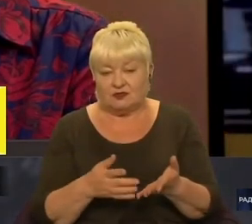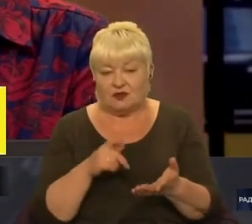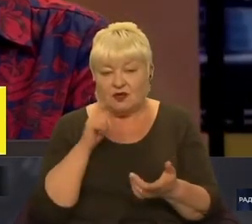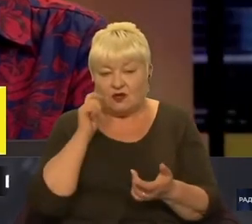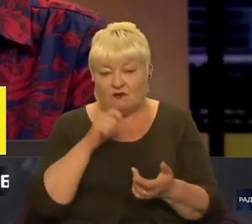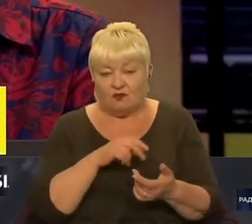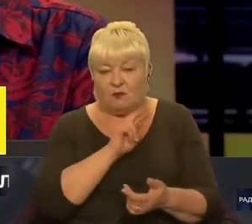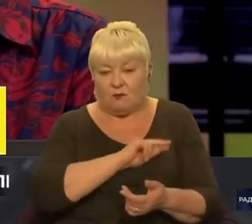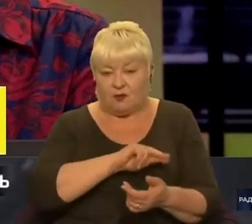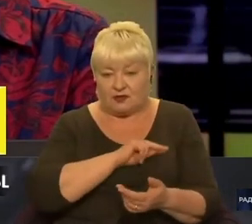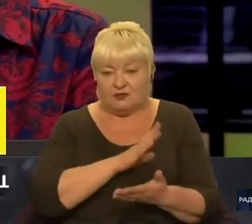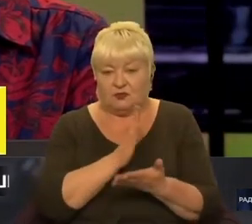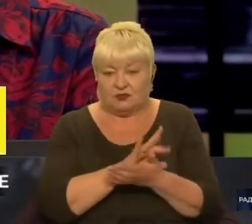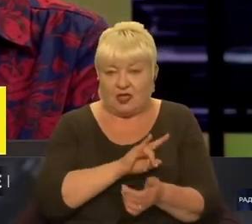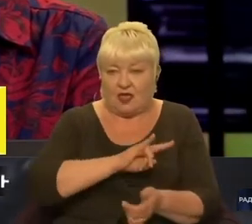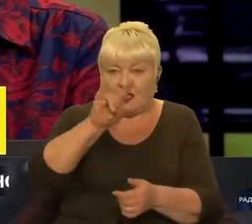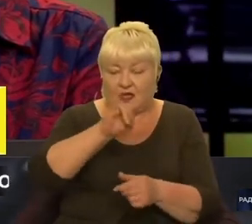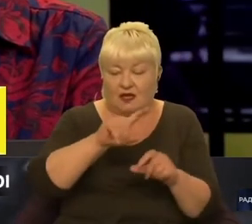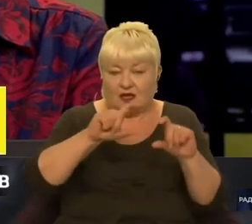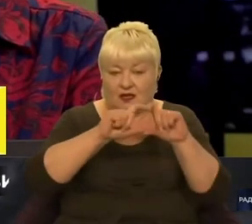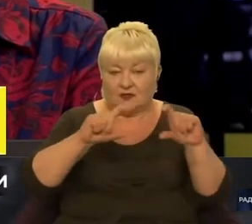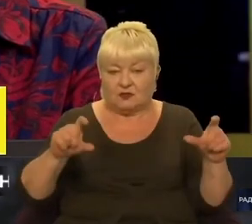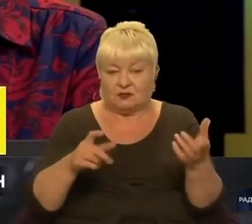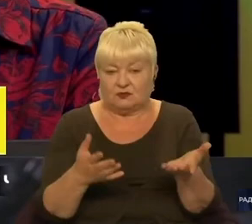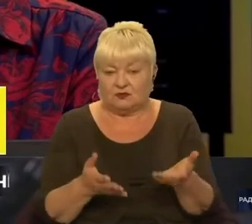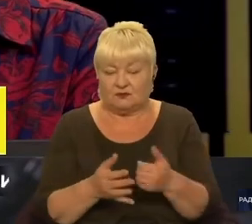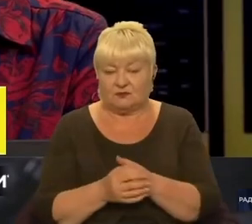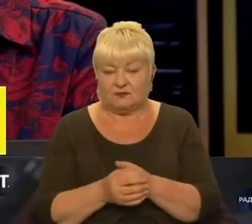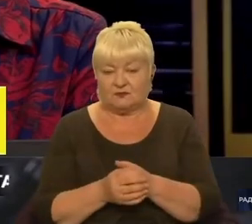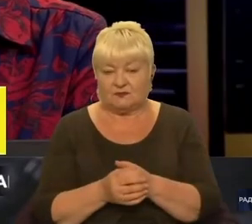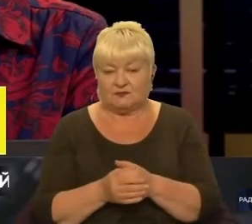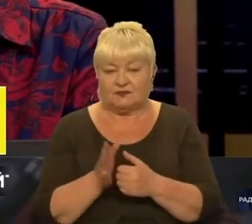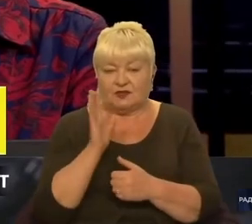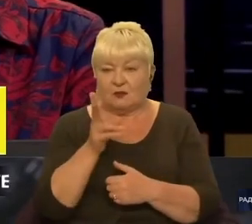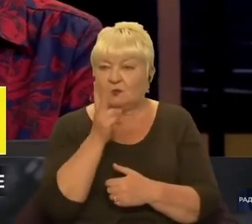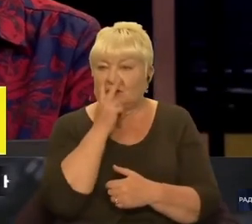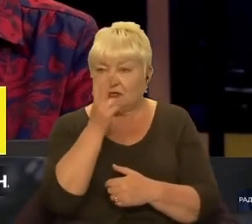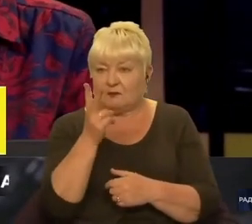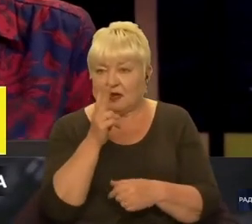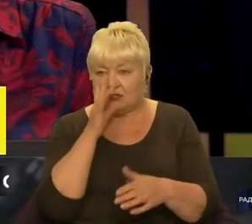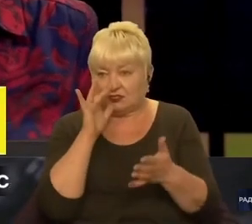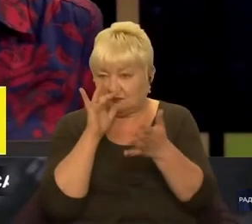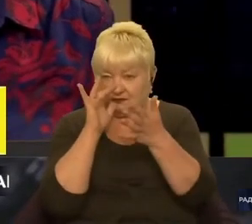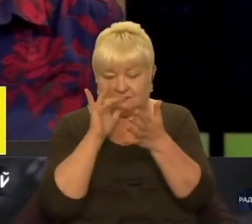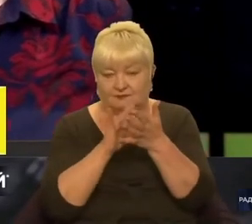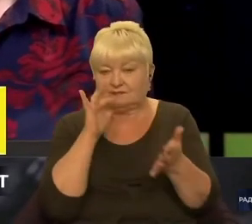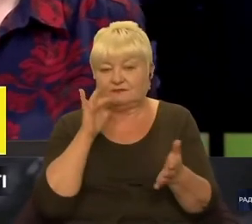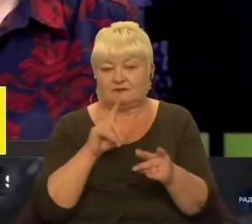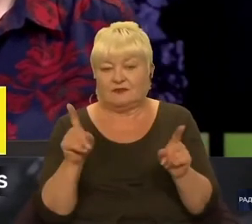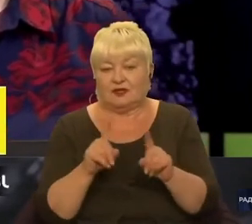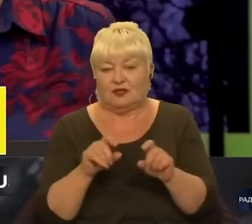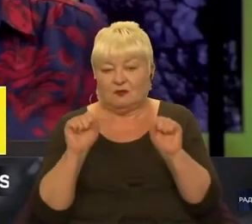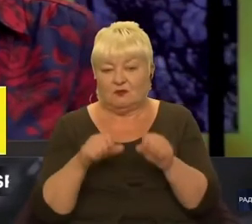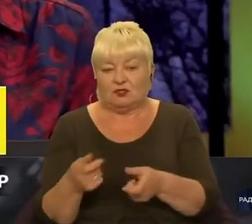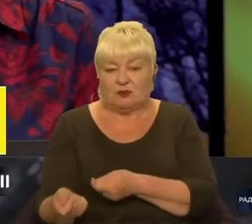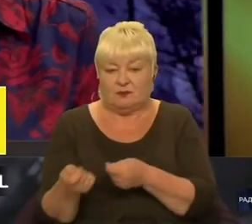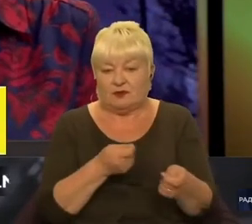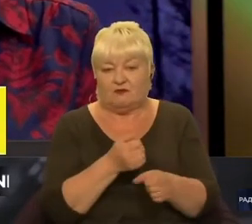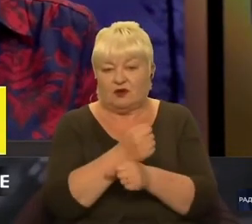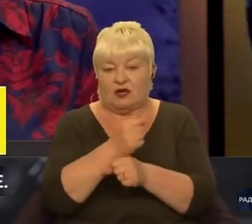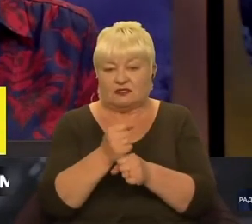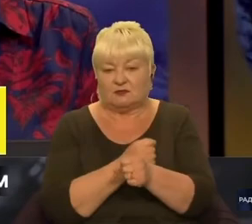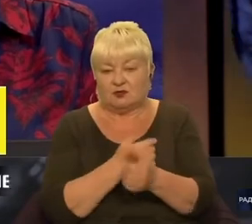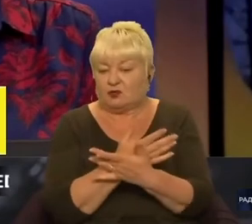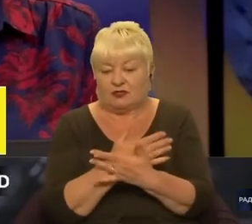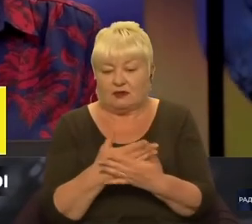функціонуючий аеродром, вони будуть бачати в ньому ціль потенційну, яка може доставляти озброєння західну і так